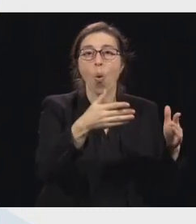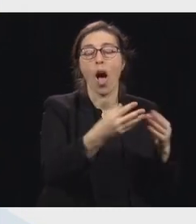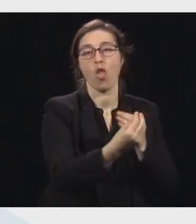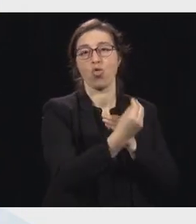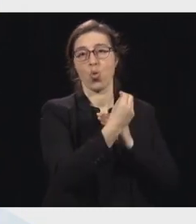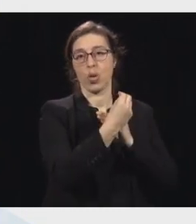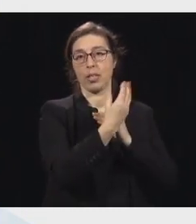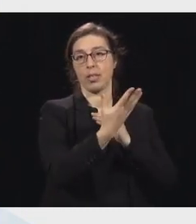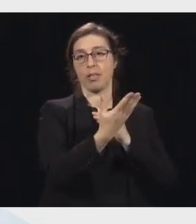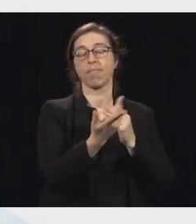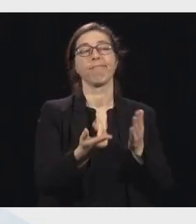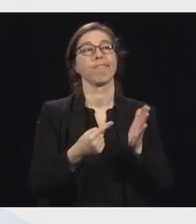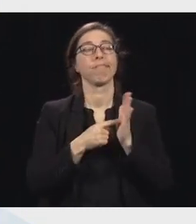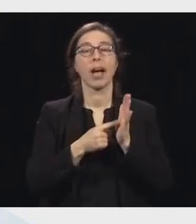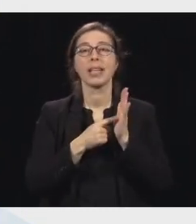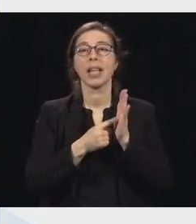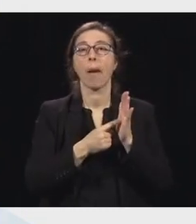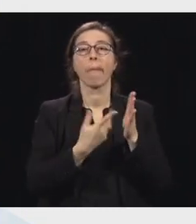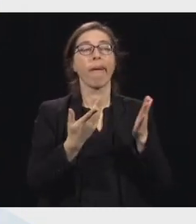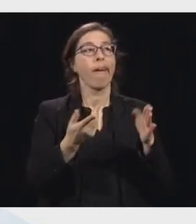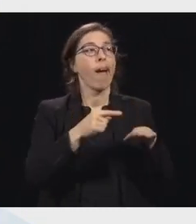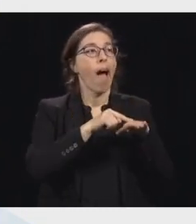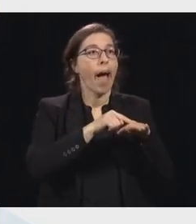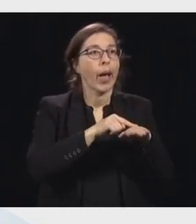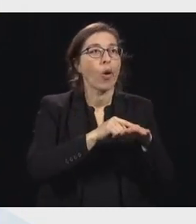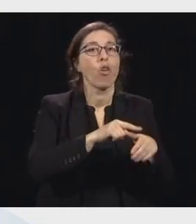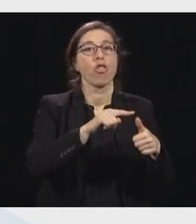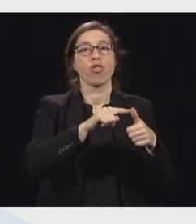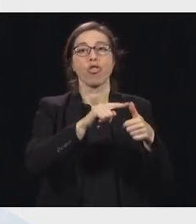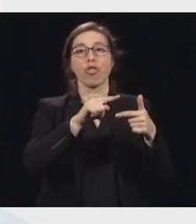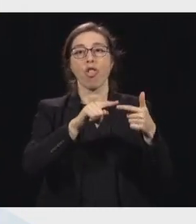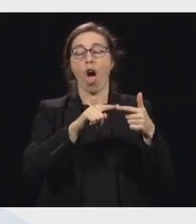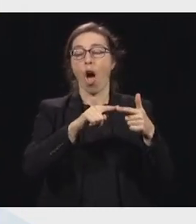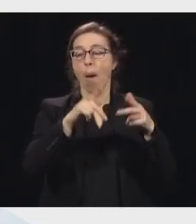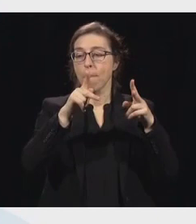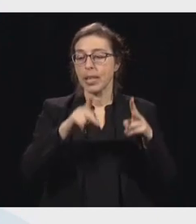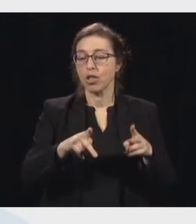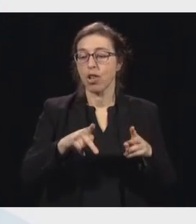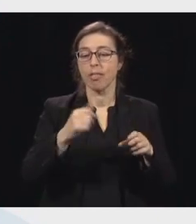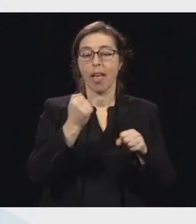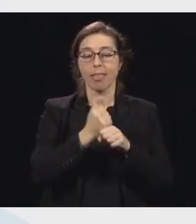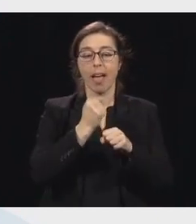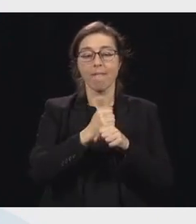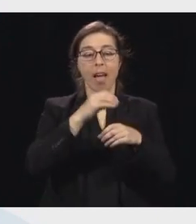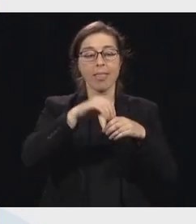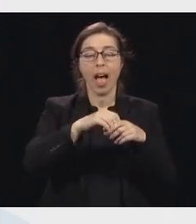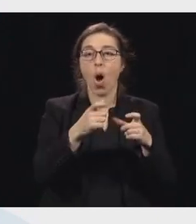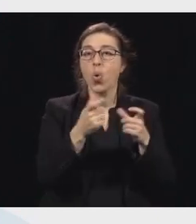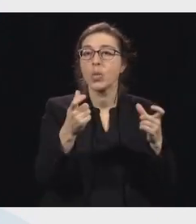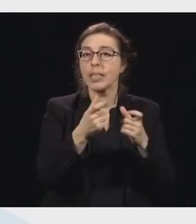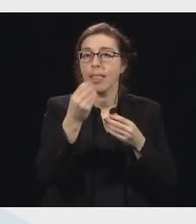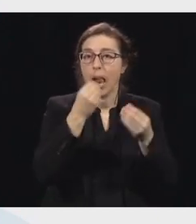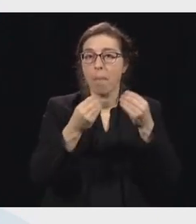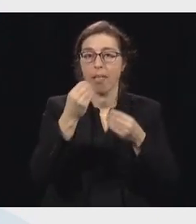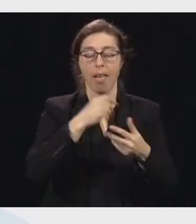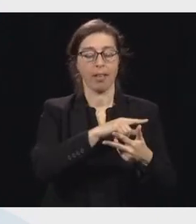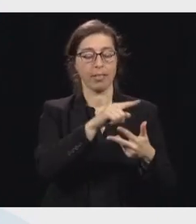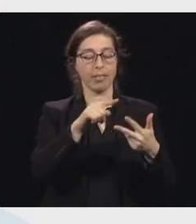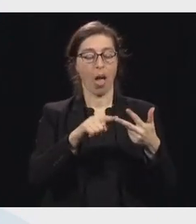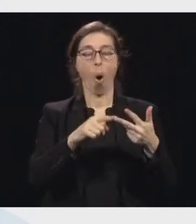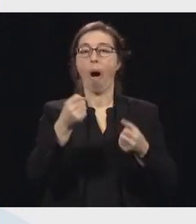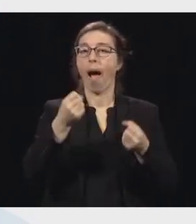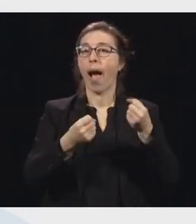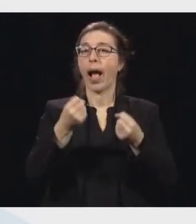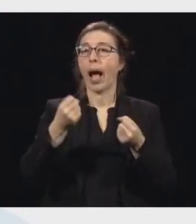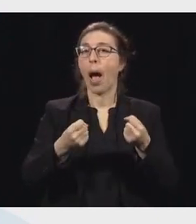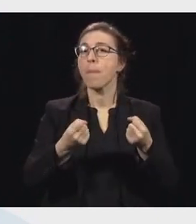agriculteurs jusqu'aux transformateurs, en passant par les camionneurs, par tous les gens qui travaillent